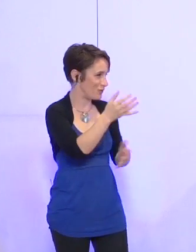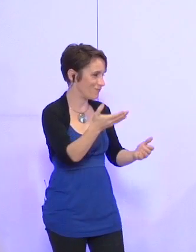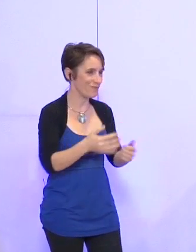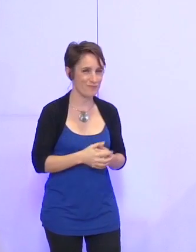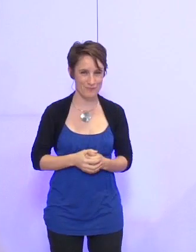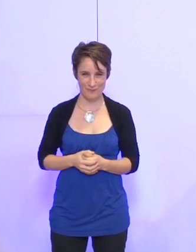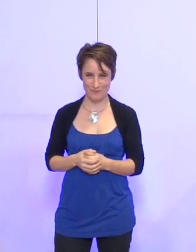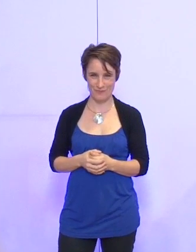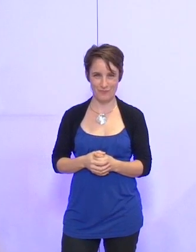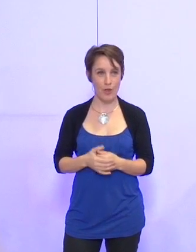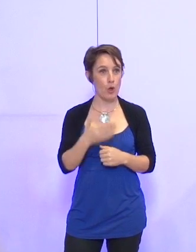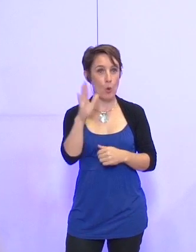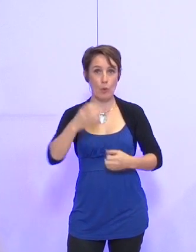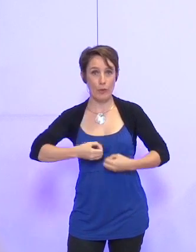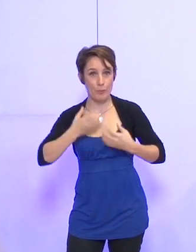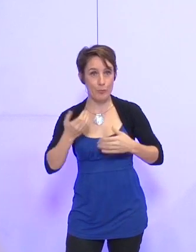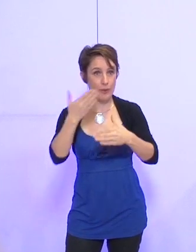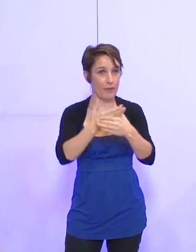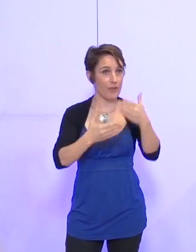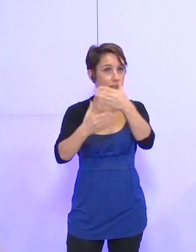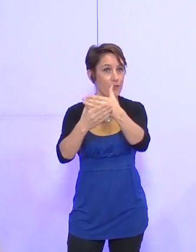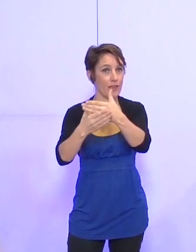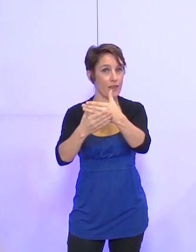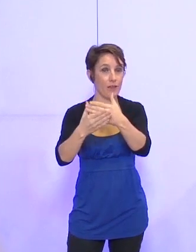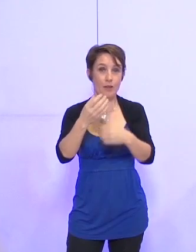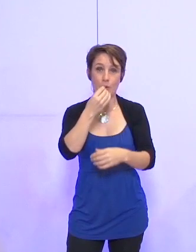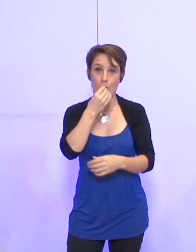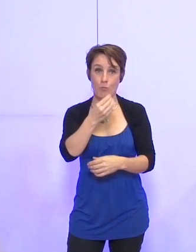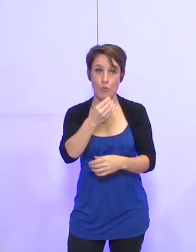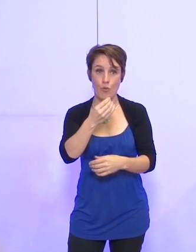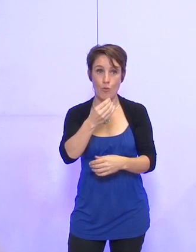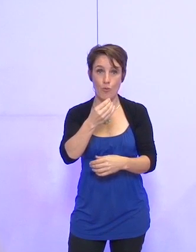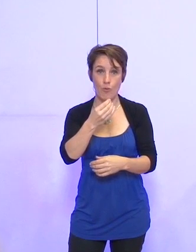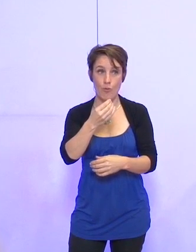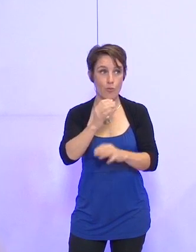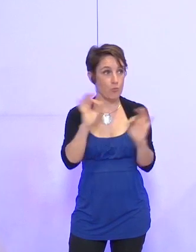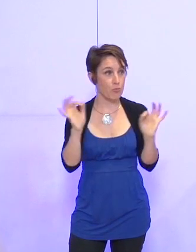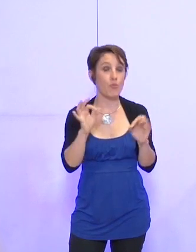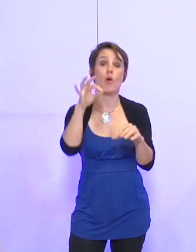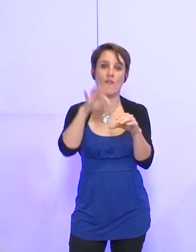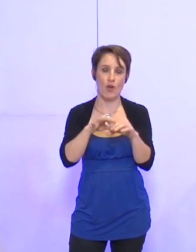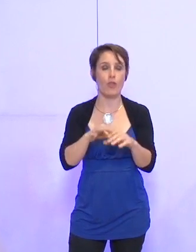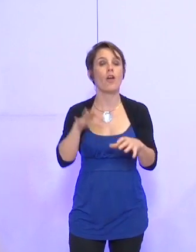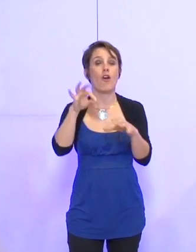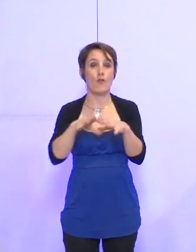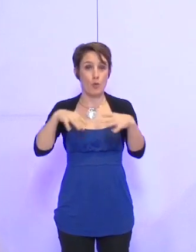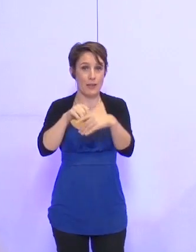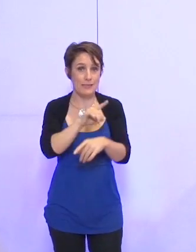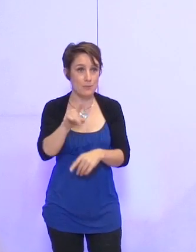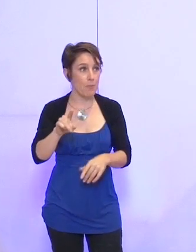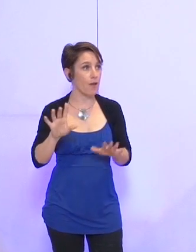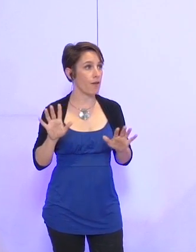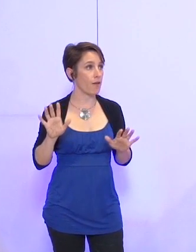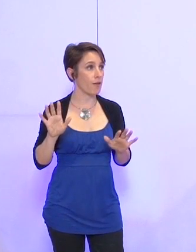peut couper mon micro ? Non, je mets donc cette délibération au voie. Qui ne prend pas part au vote ?